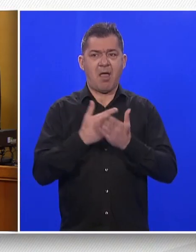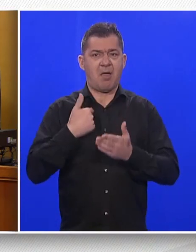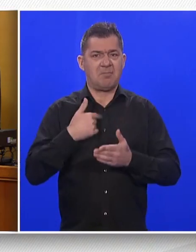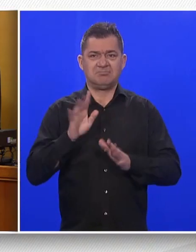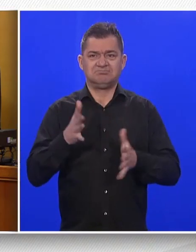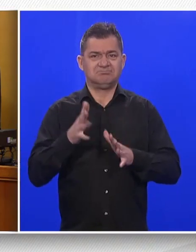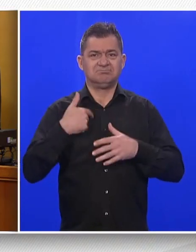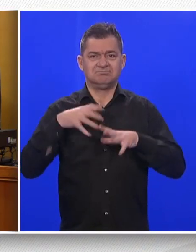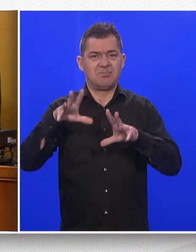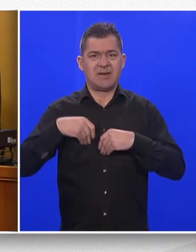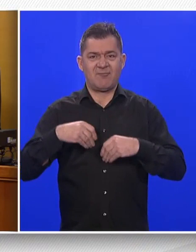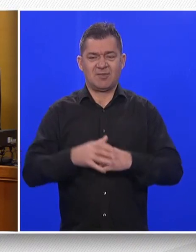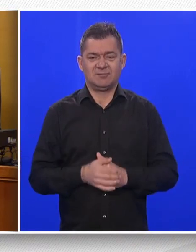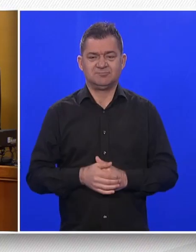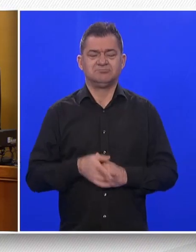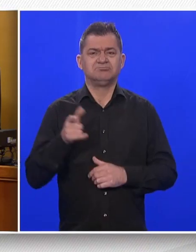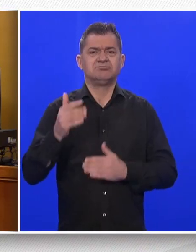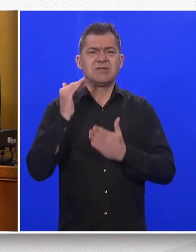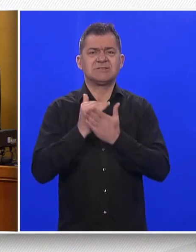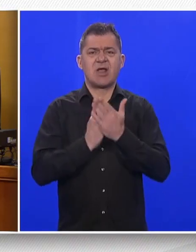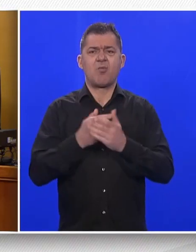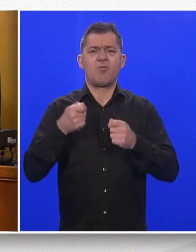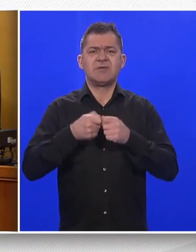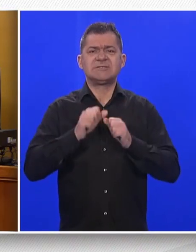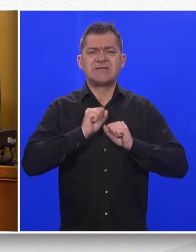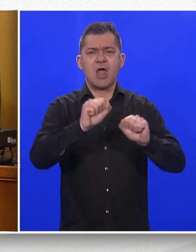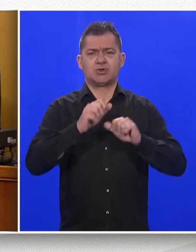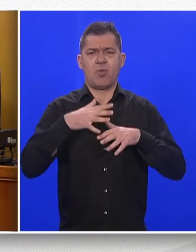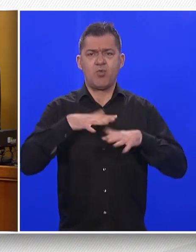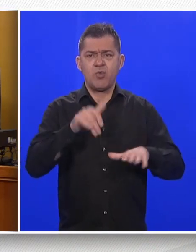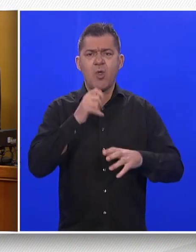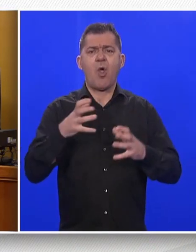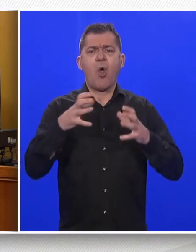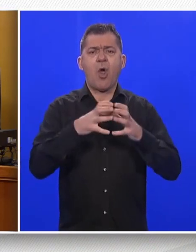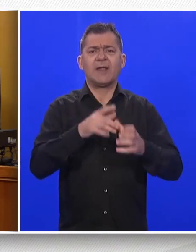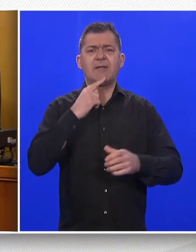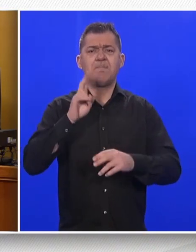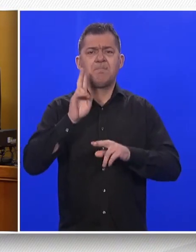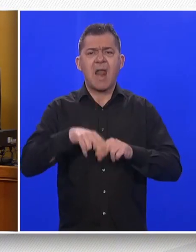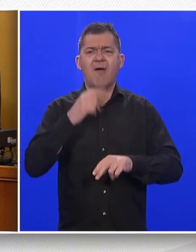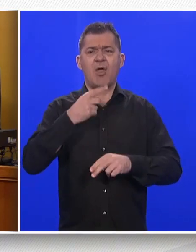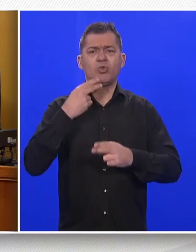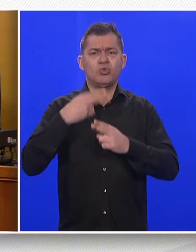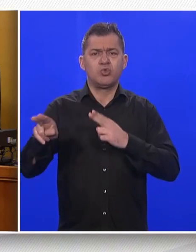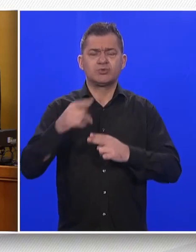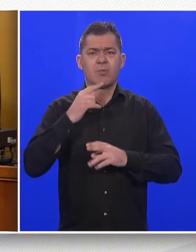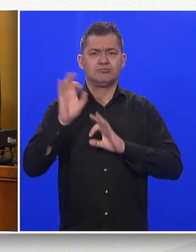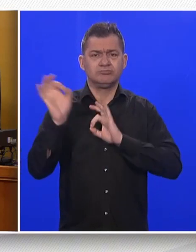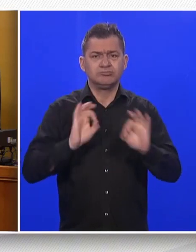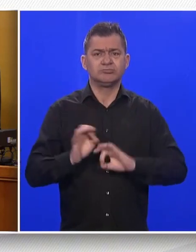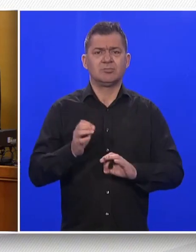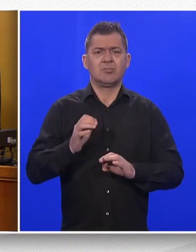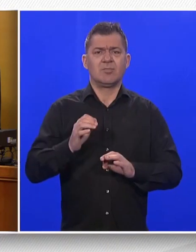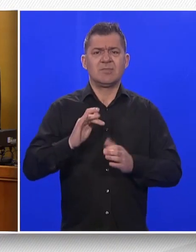ne bi donosili. Zakone koje se tiču zaštite potrošača u slučaju kolektivnih prava, kolektivnih tužbi, regulacije istih